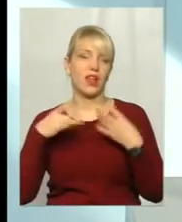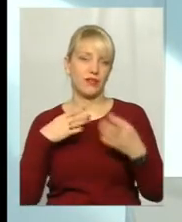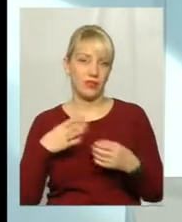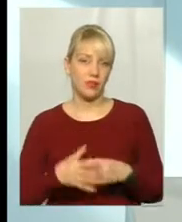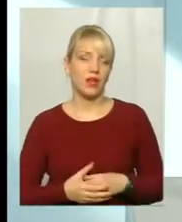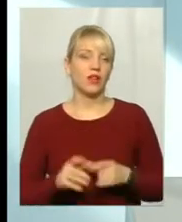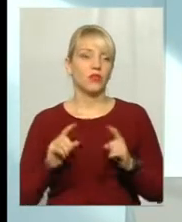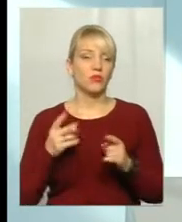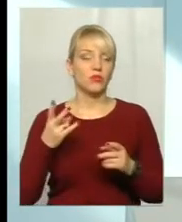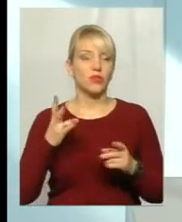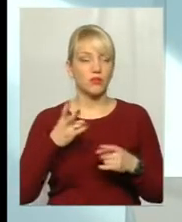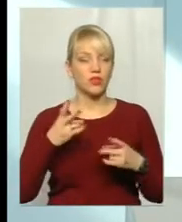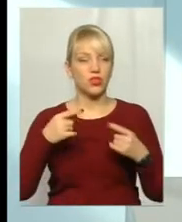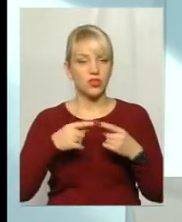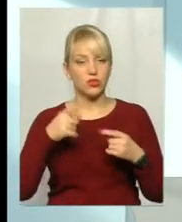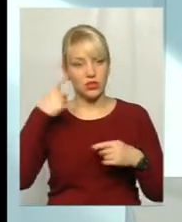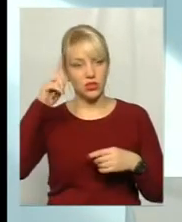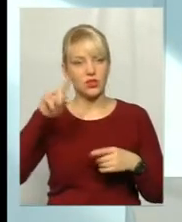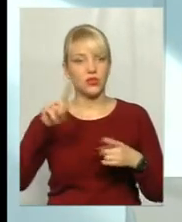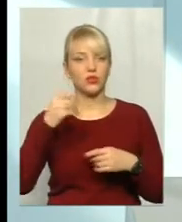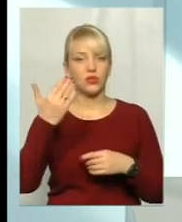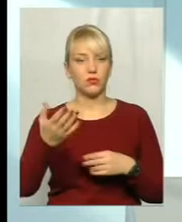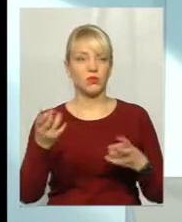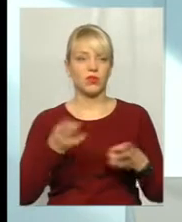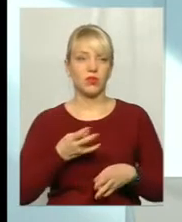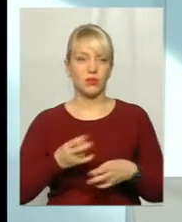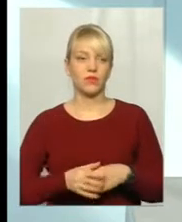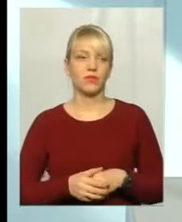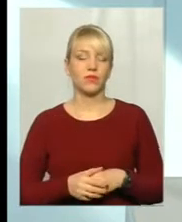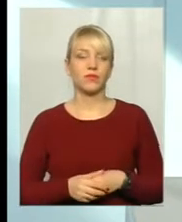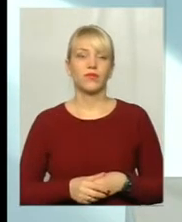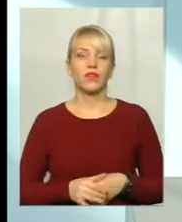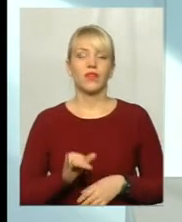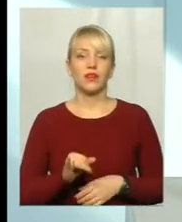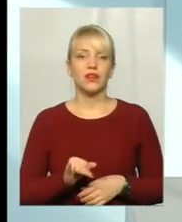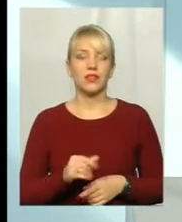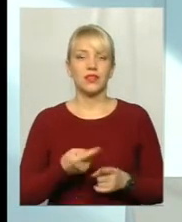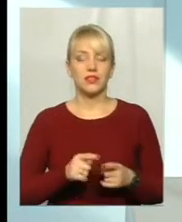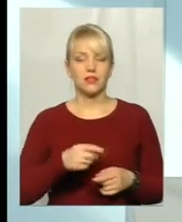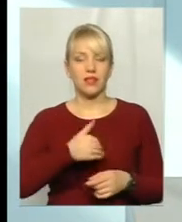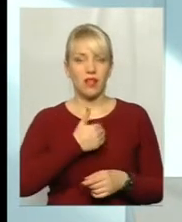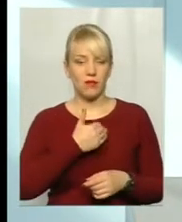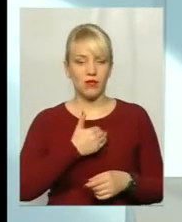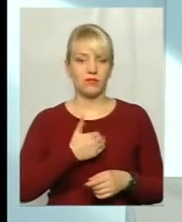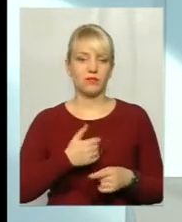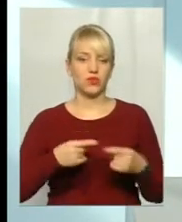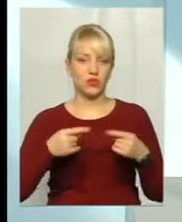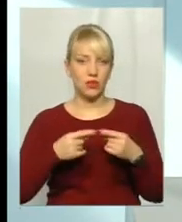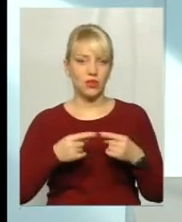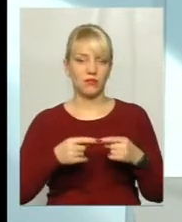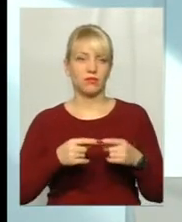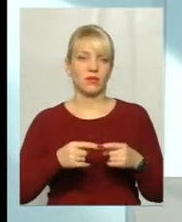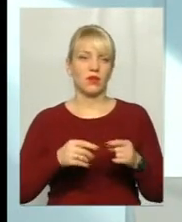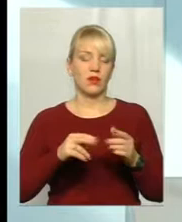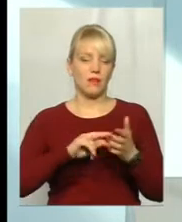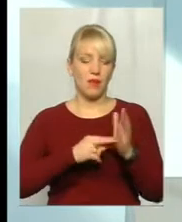дійсно дуже чітко треба знати, що тобі потрібно. І з тим наміром, чітким, прагматичним, йти в магазин